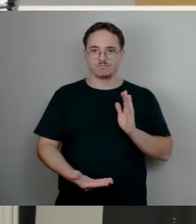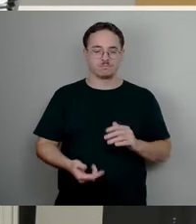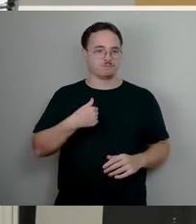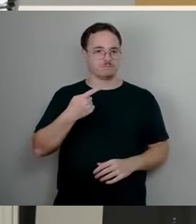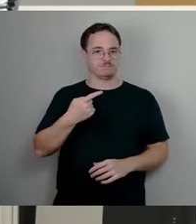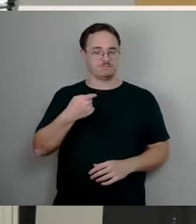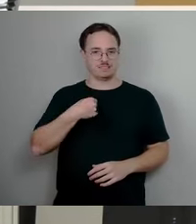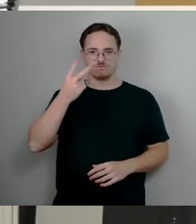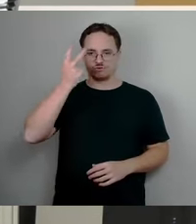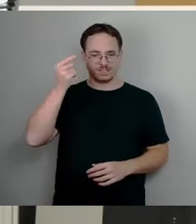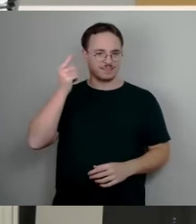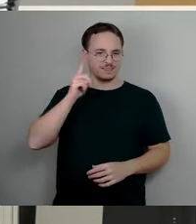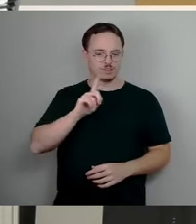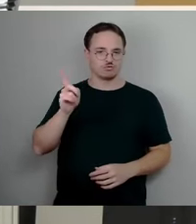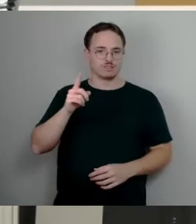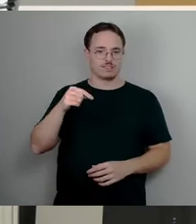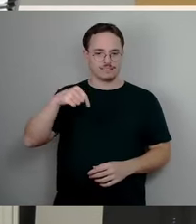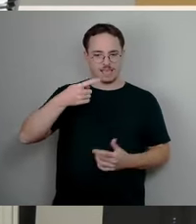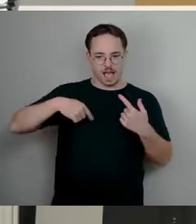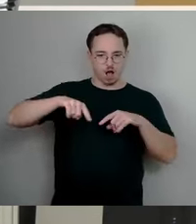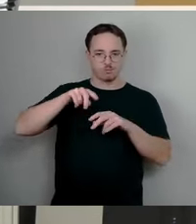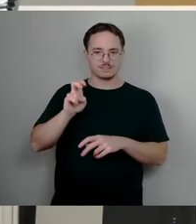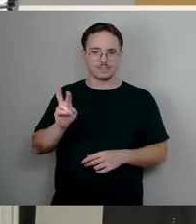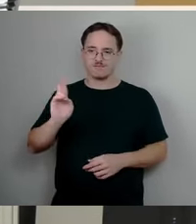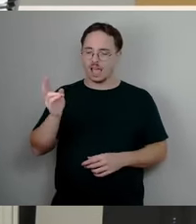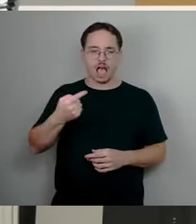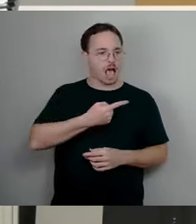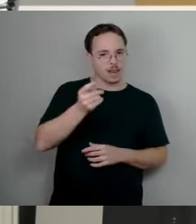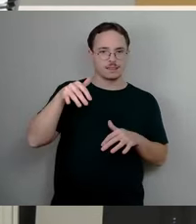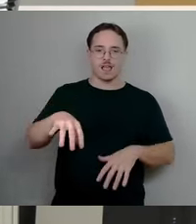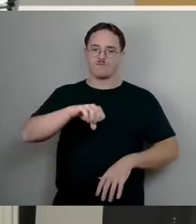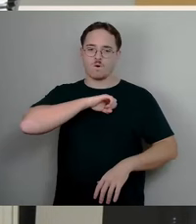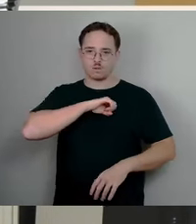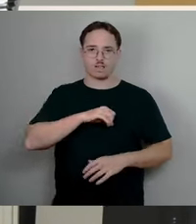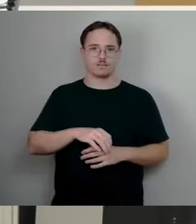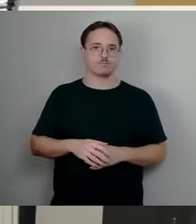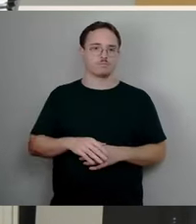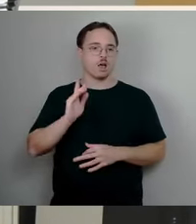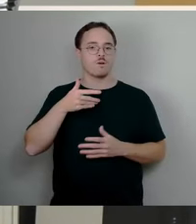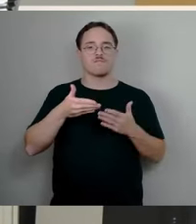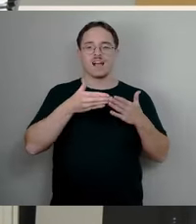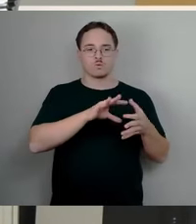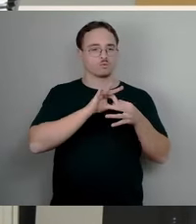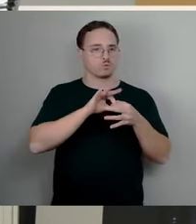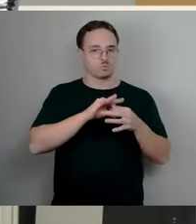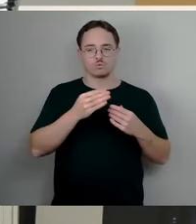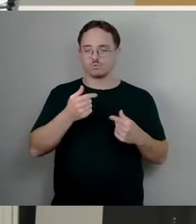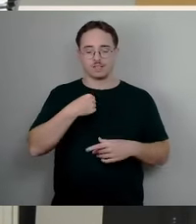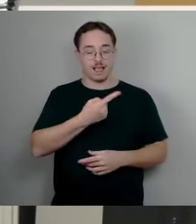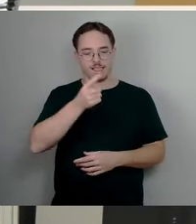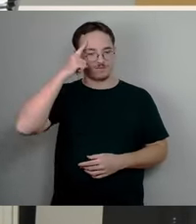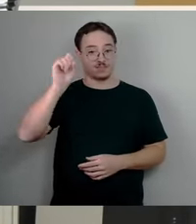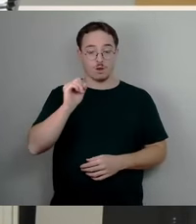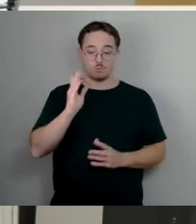Vorteil. Und Sie wissen auch, ich habe es extra auf Fraktionen bezogen, Sie wissen, glaube ich, auch, warum ich es so reingeschrieben habe, weil wir haben hier auch eine